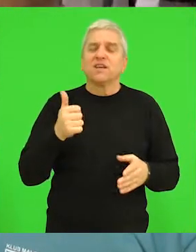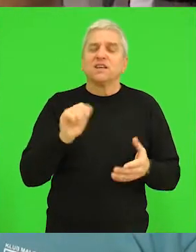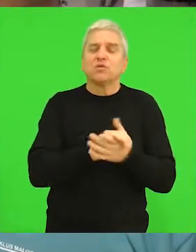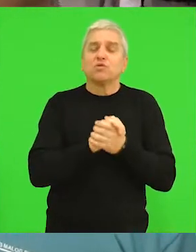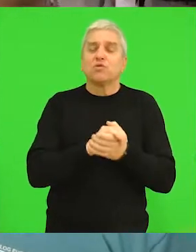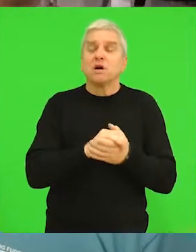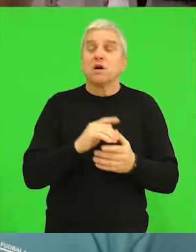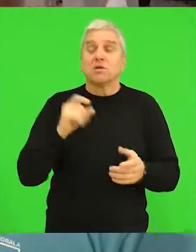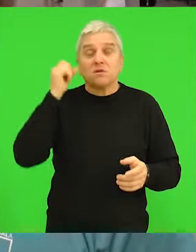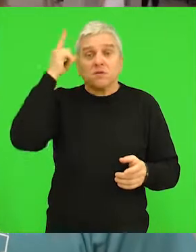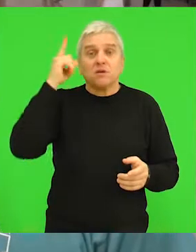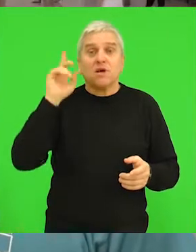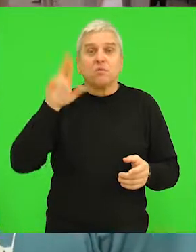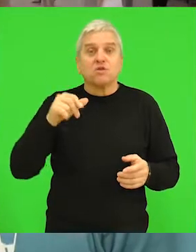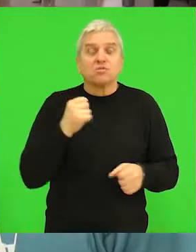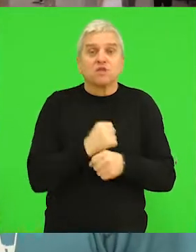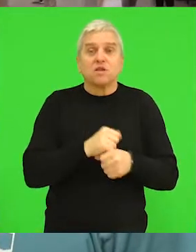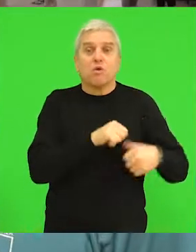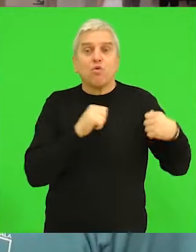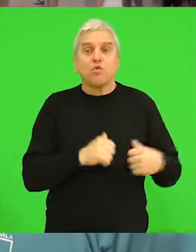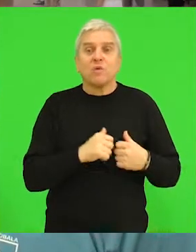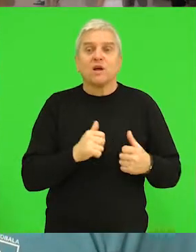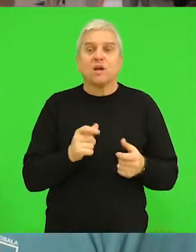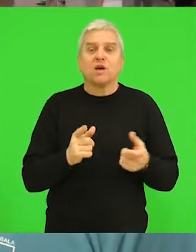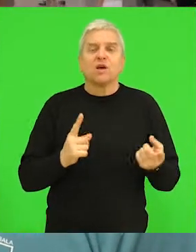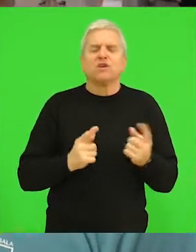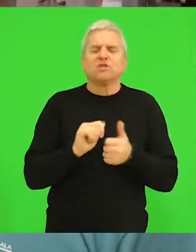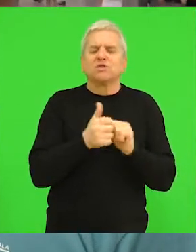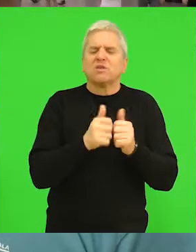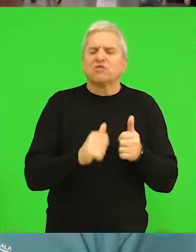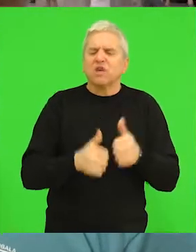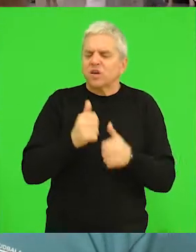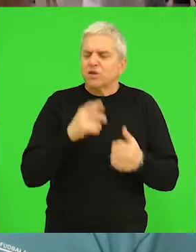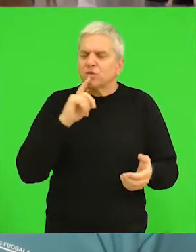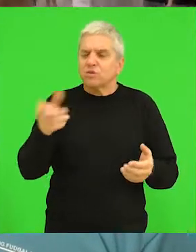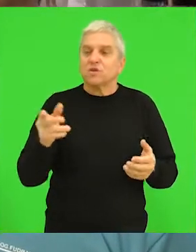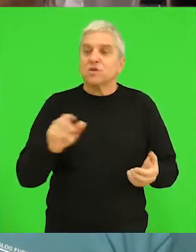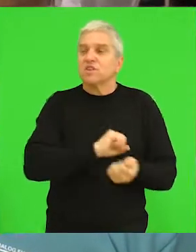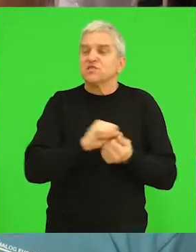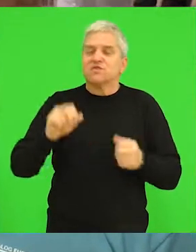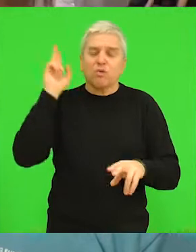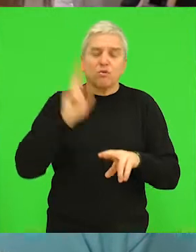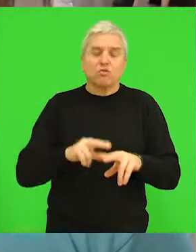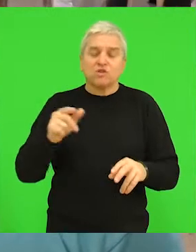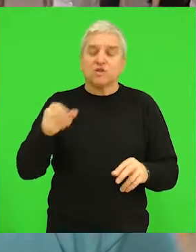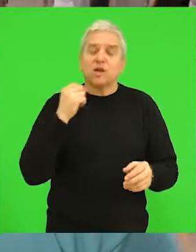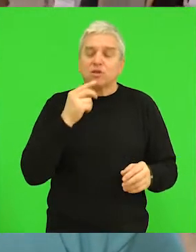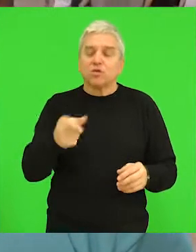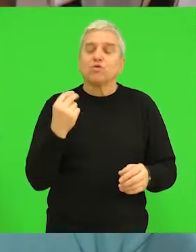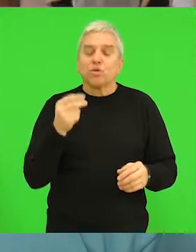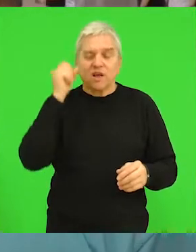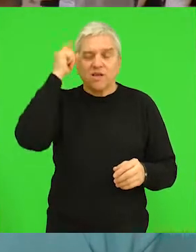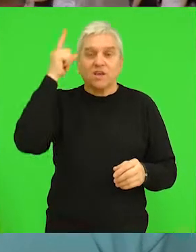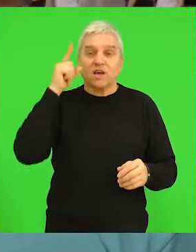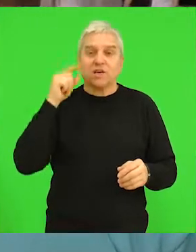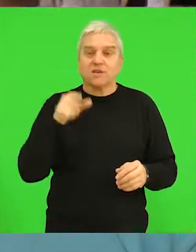drug se dosetio da možemo da organizujemo humanitarni turnič za tu devojčicu što smo svi donali odluku da je to odlična ideja i